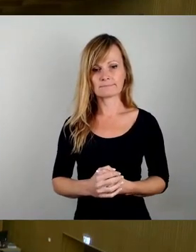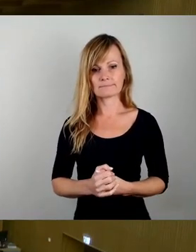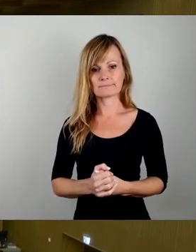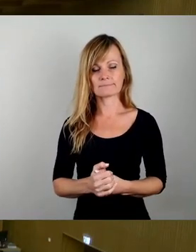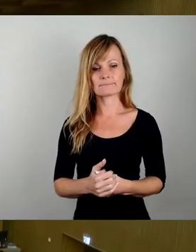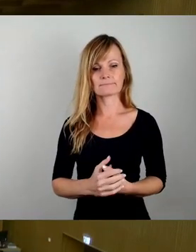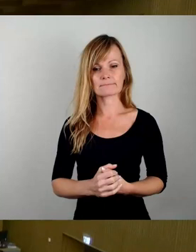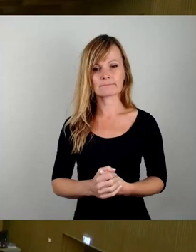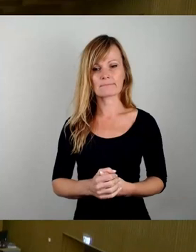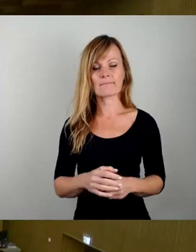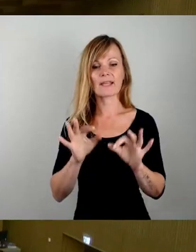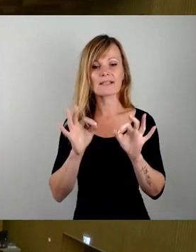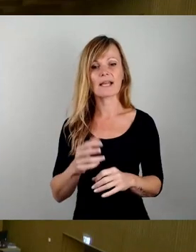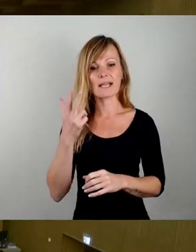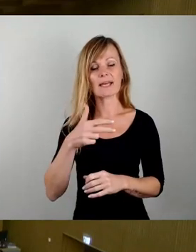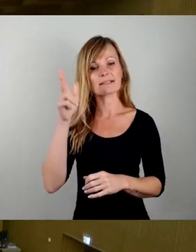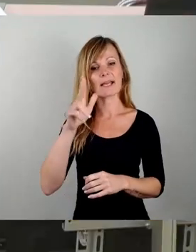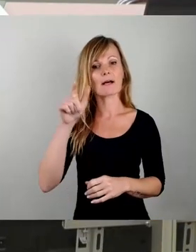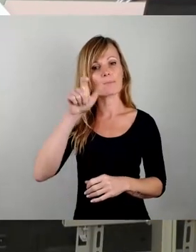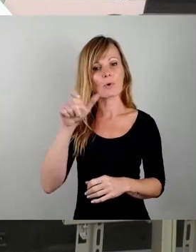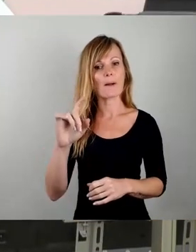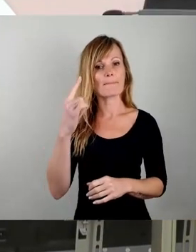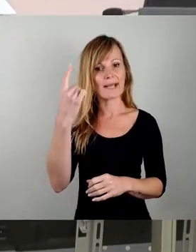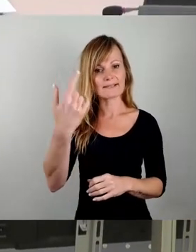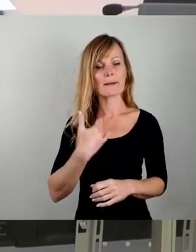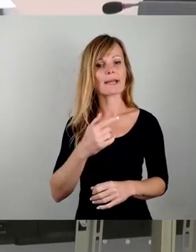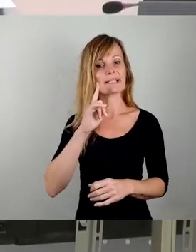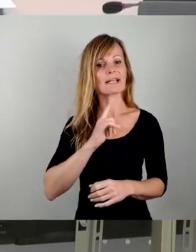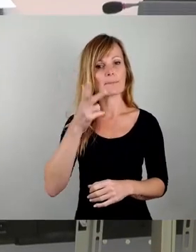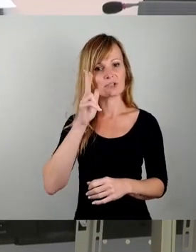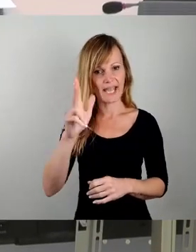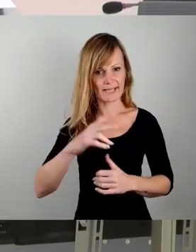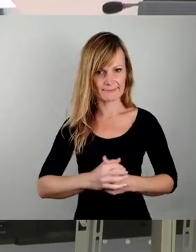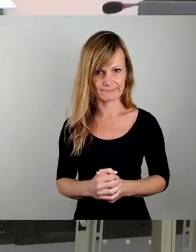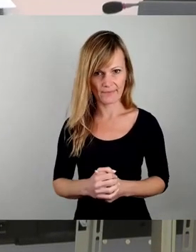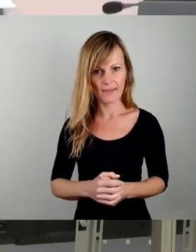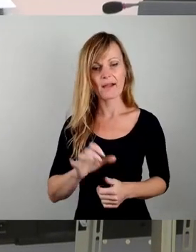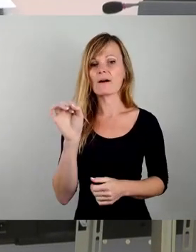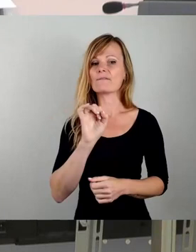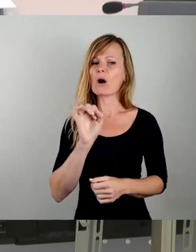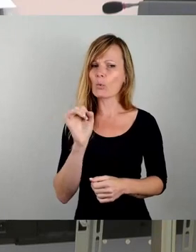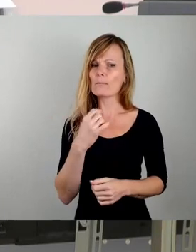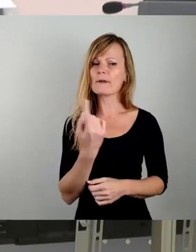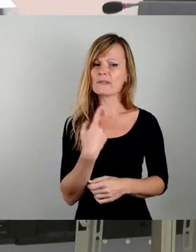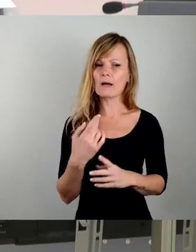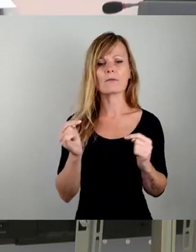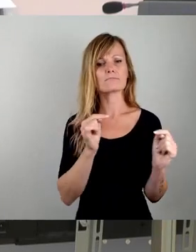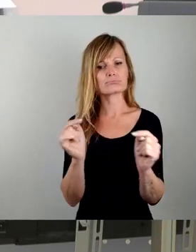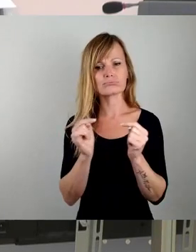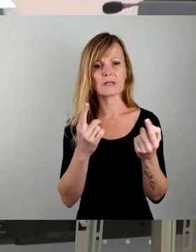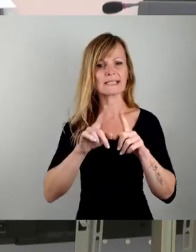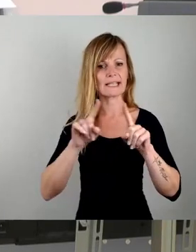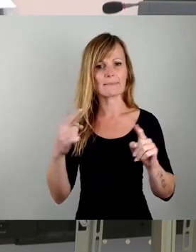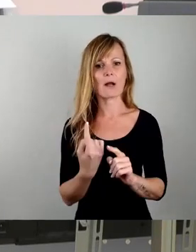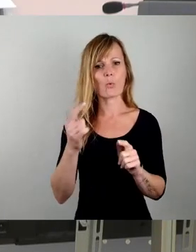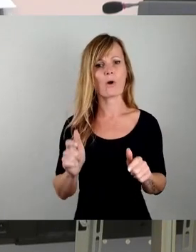Sehr geehrter Herr Bürgermeister, meine Damen und Herren, warum debattieren wir über Hochhäuser? Warum beschäftigen wir uns